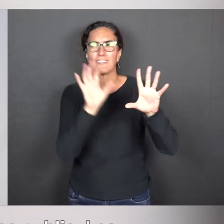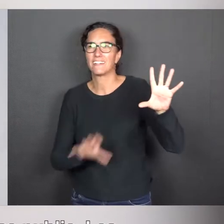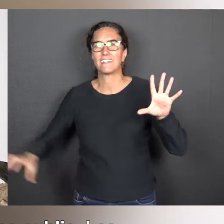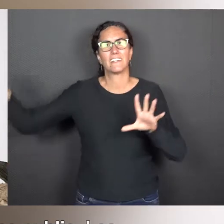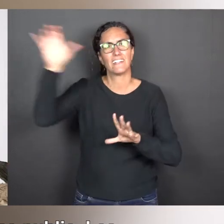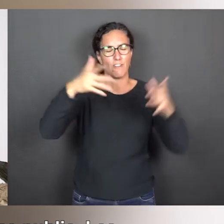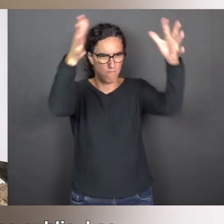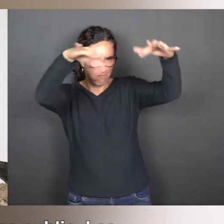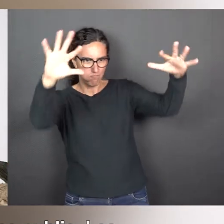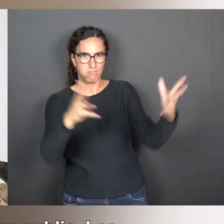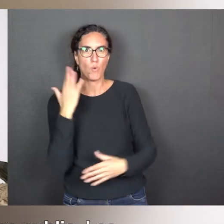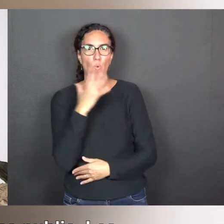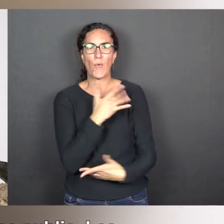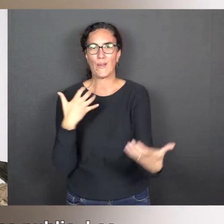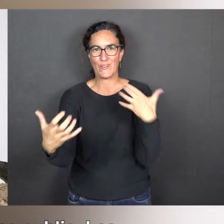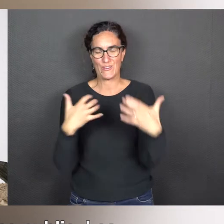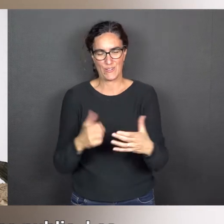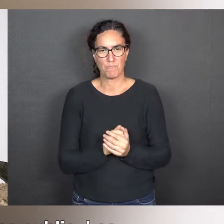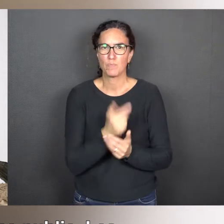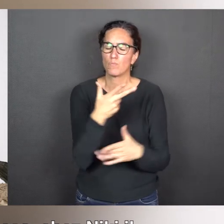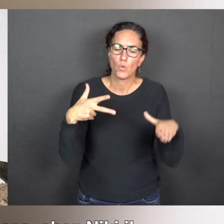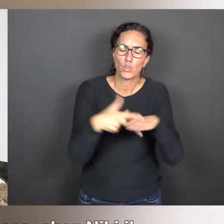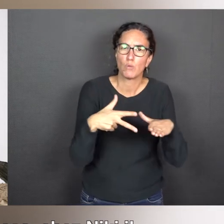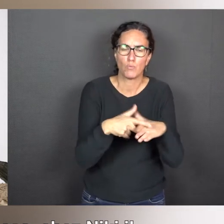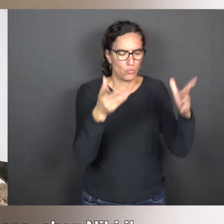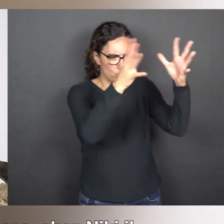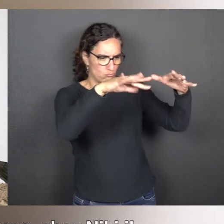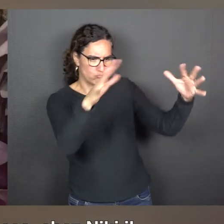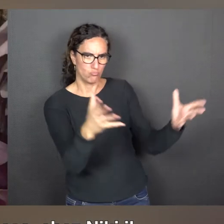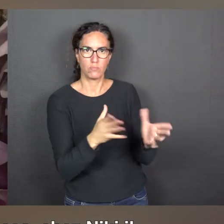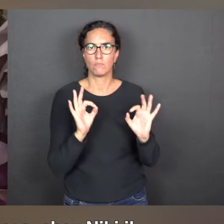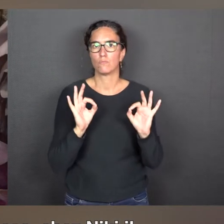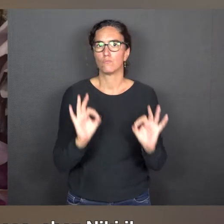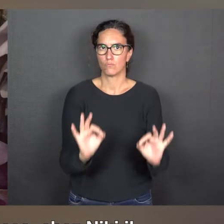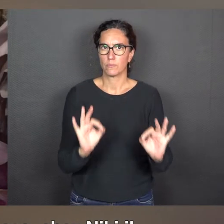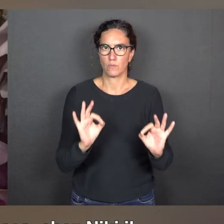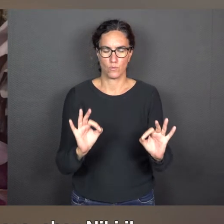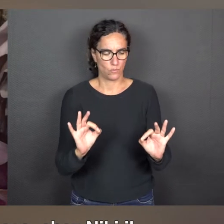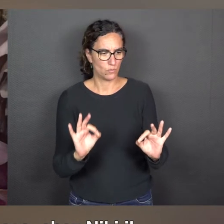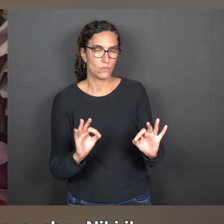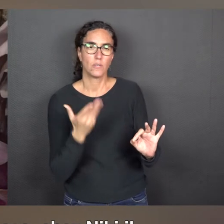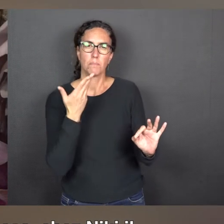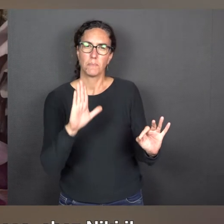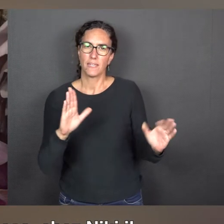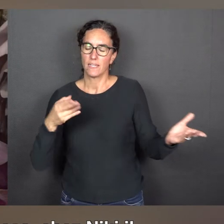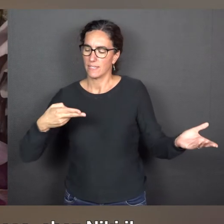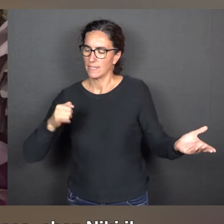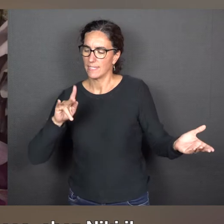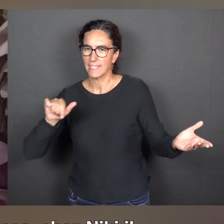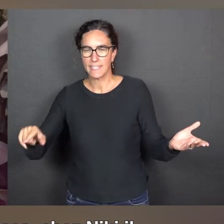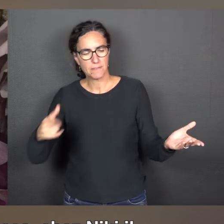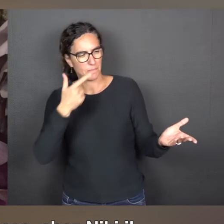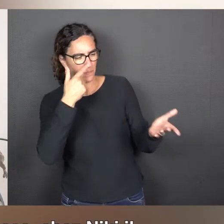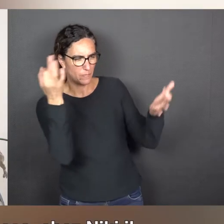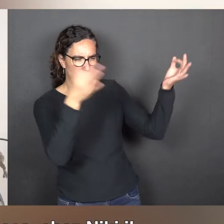public. Les premières nanas sont de forme et de taille plus mesurées. En tous les cas, chez Nikki, y a vraiment la